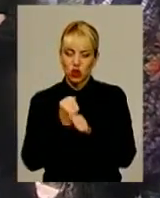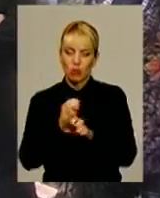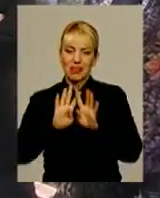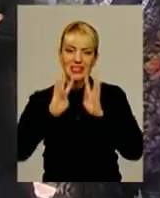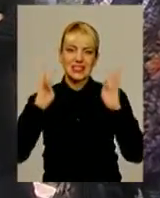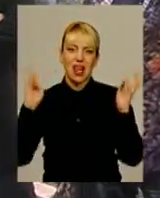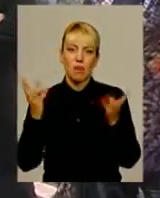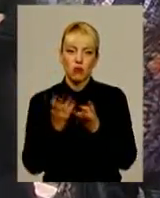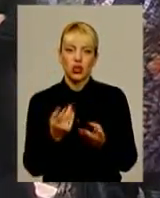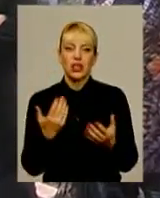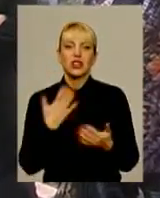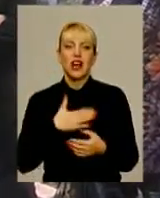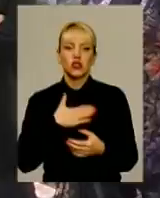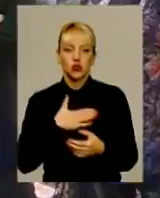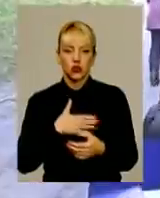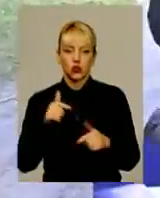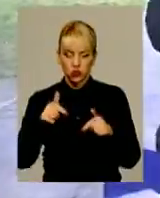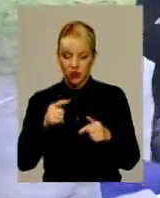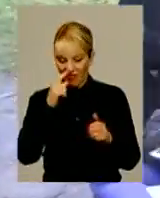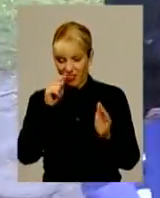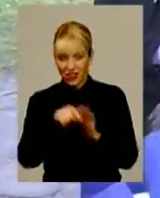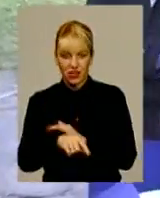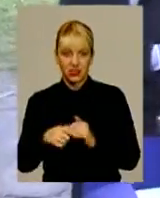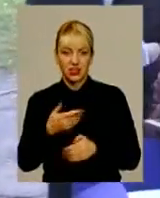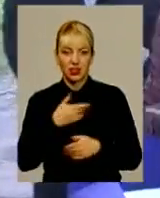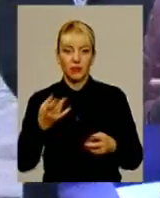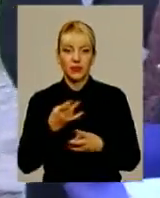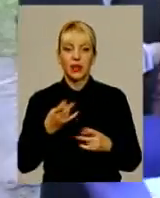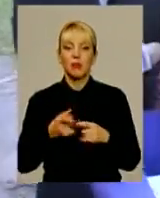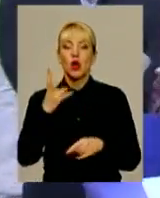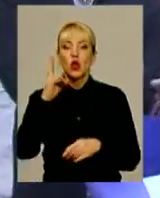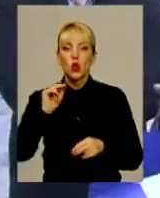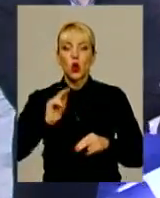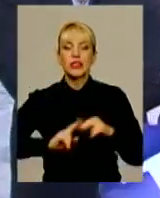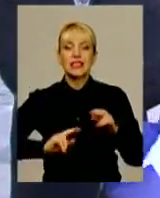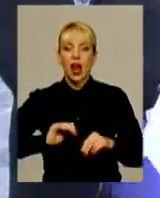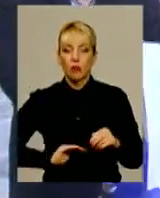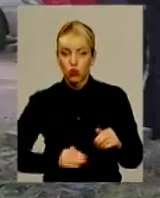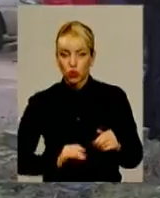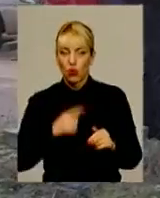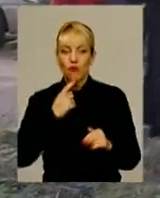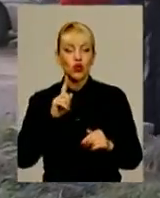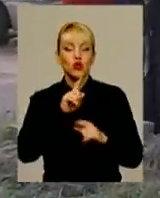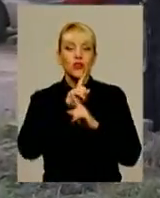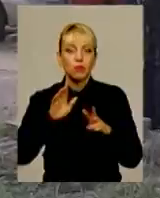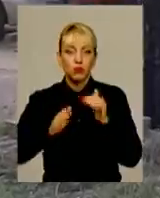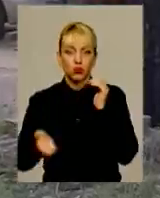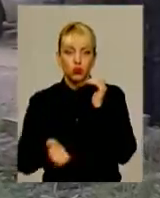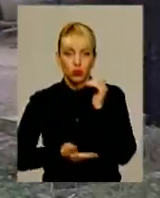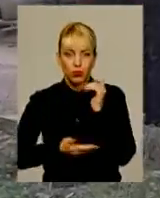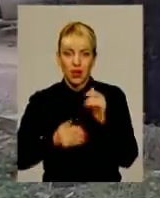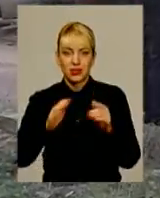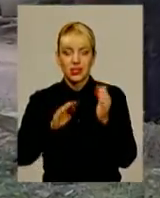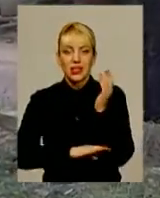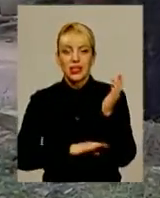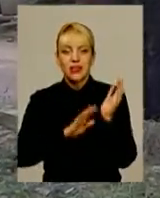заїзди. Чогось сюди до нас мають влазити. Проте забудовник запевняє, що вирубувати зелені насадження ніхто не планує. Мало того, вони